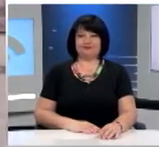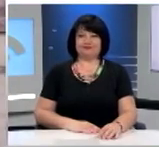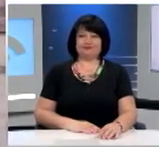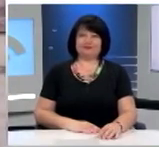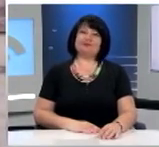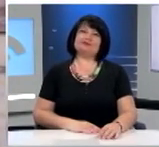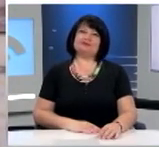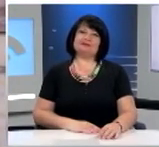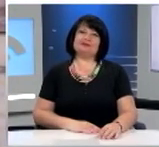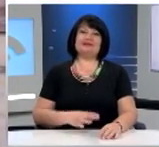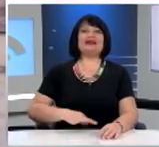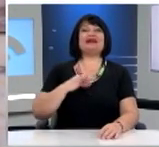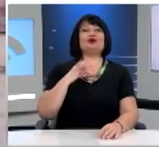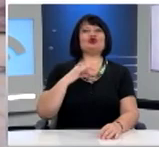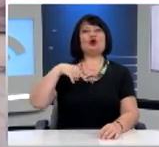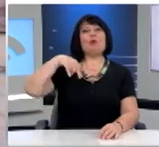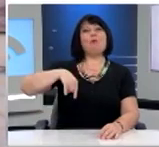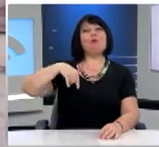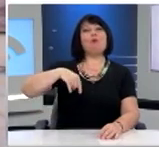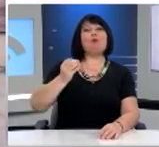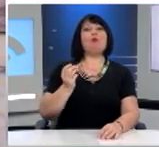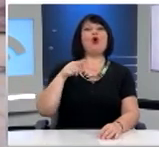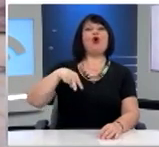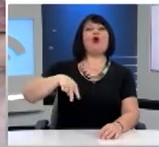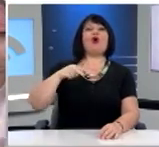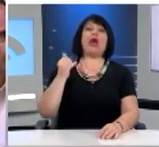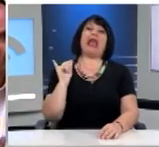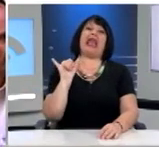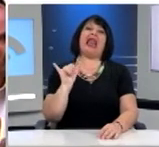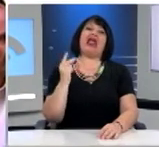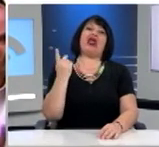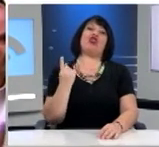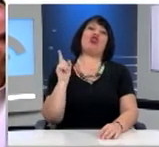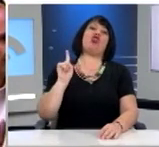Ο κύριος Βήρον Πολίδωρας και